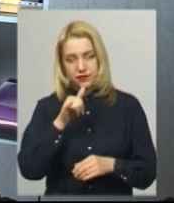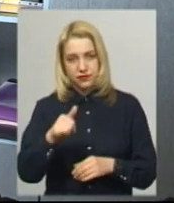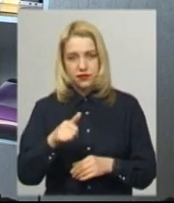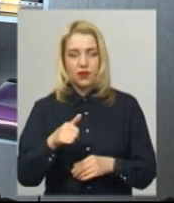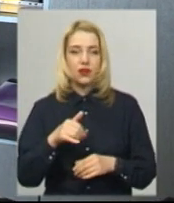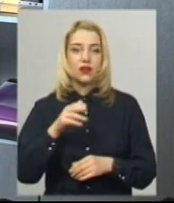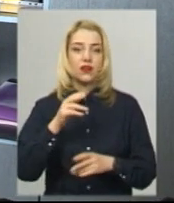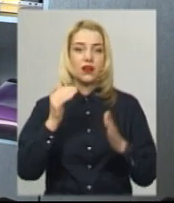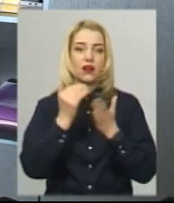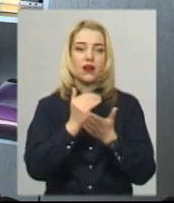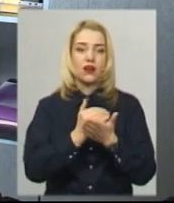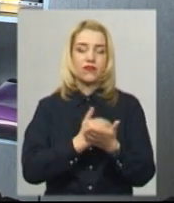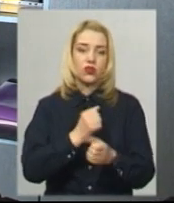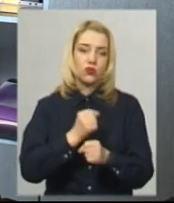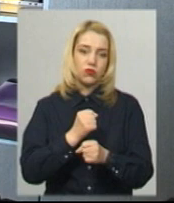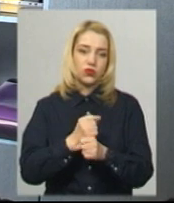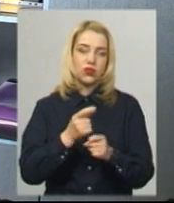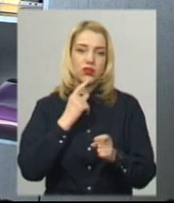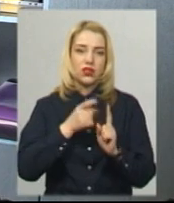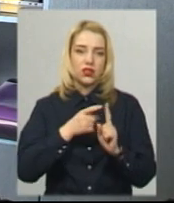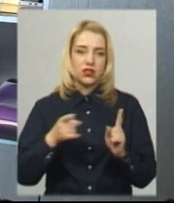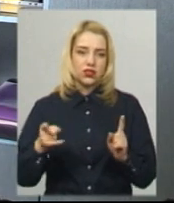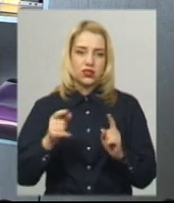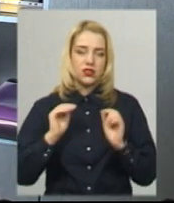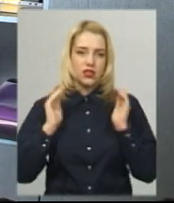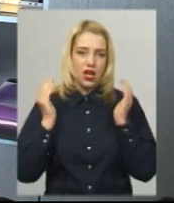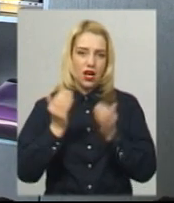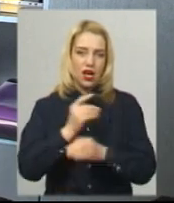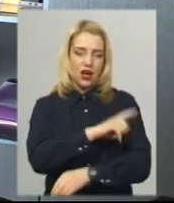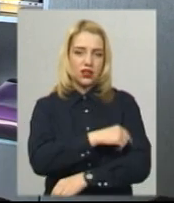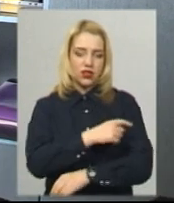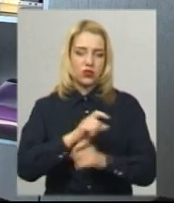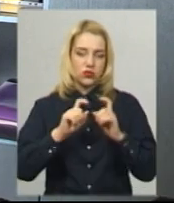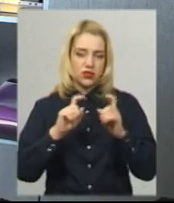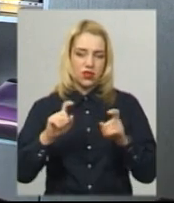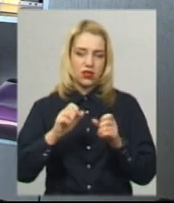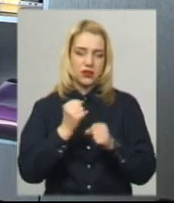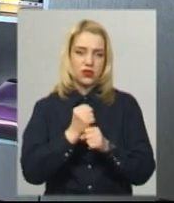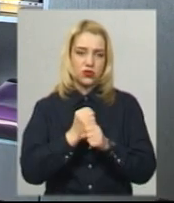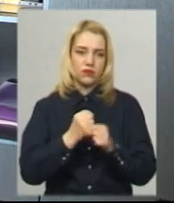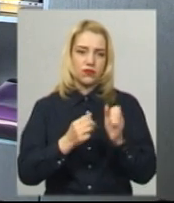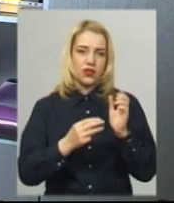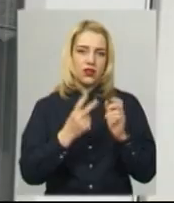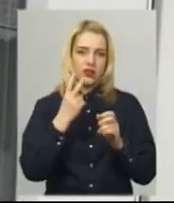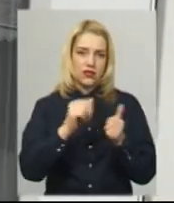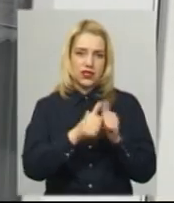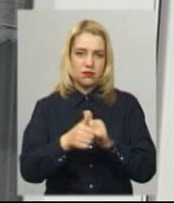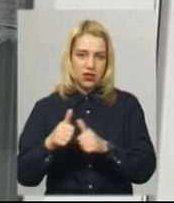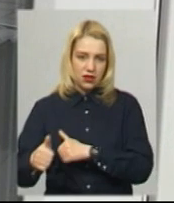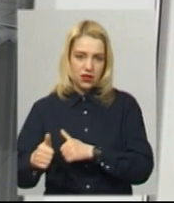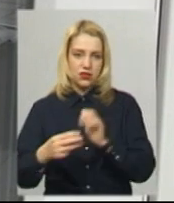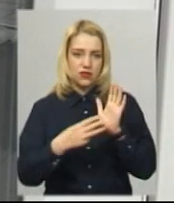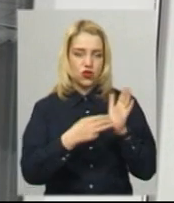Графік роботи на час карантину закладу, ми працюємо з вісьми, у нас дві зміни, з вісьми до